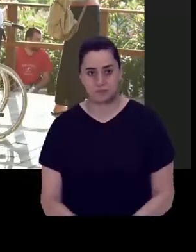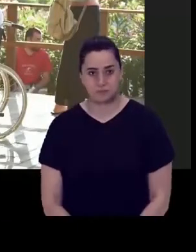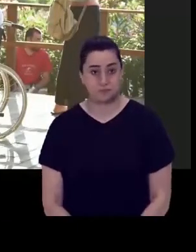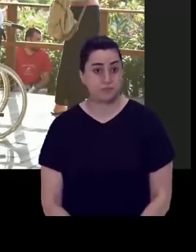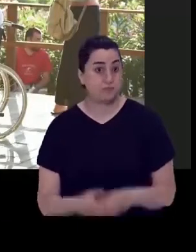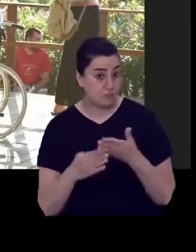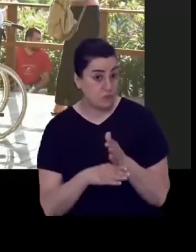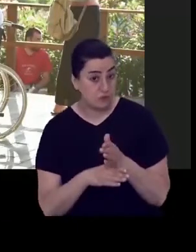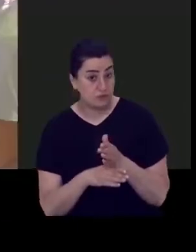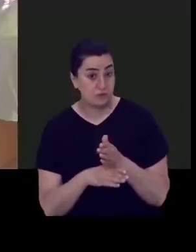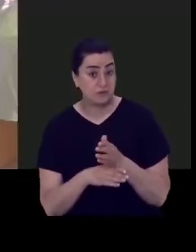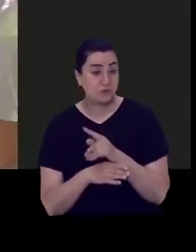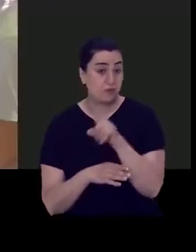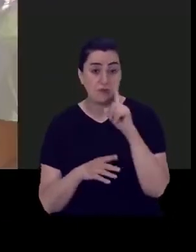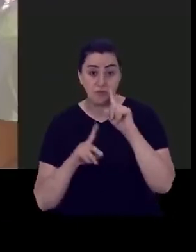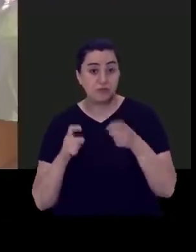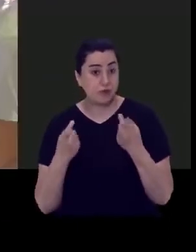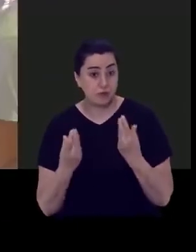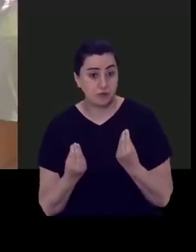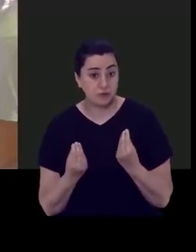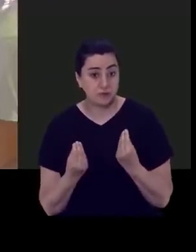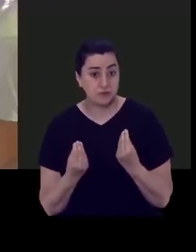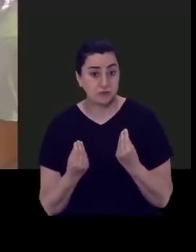aslında şunu da fark ediyorlar.